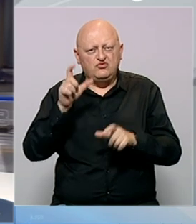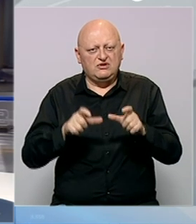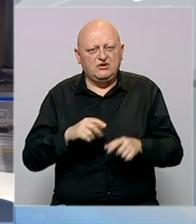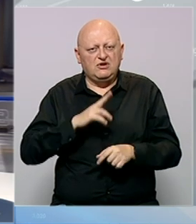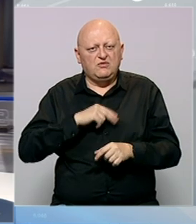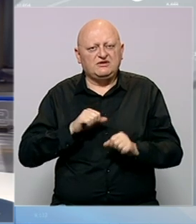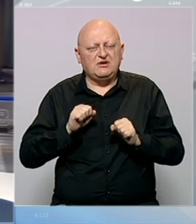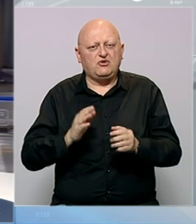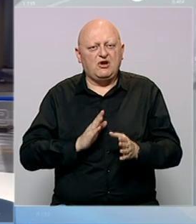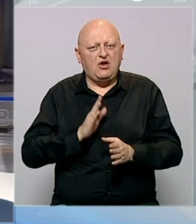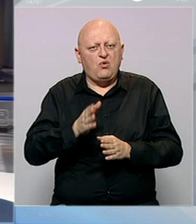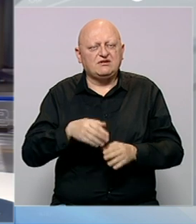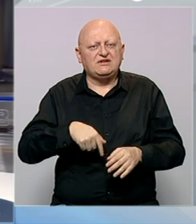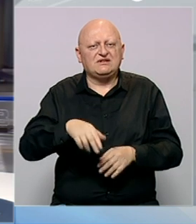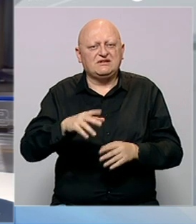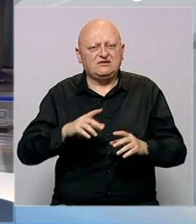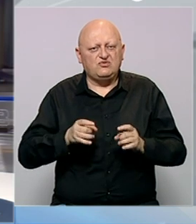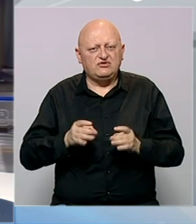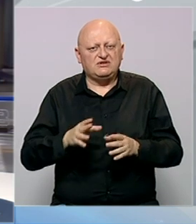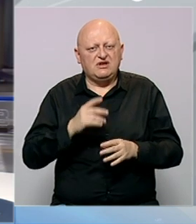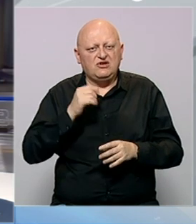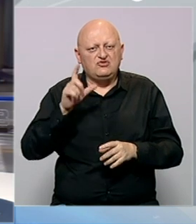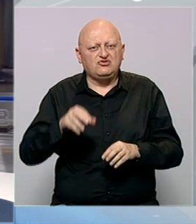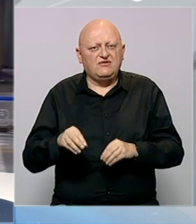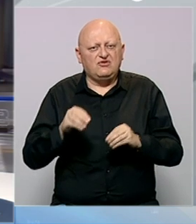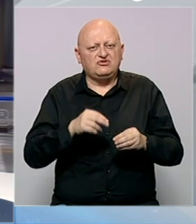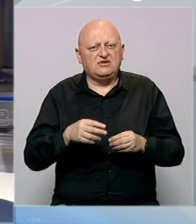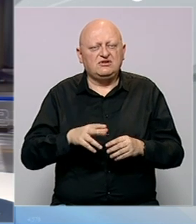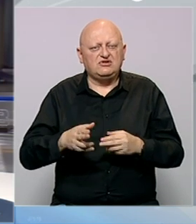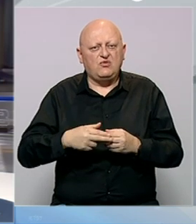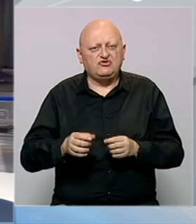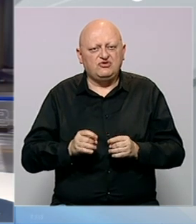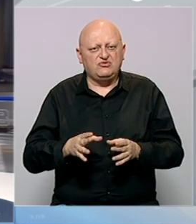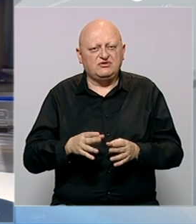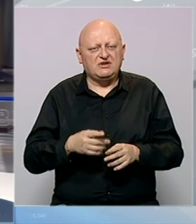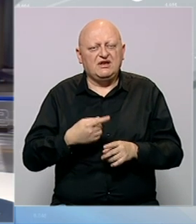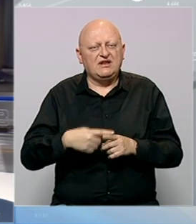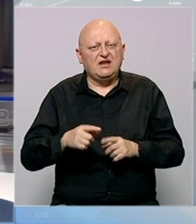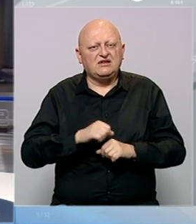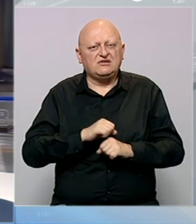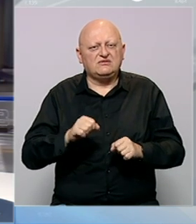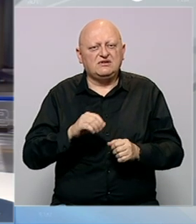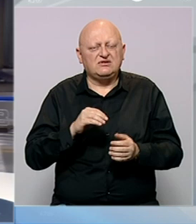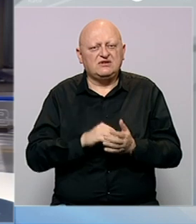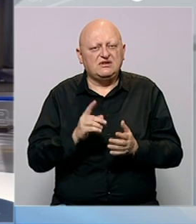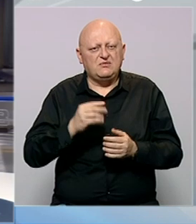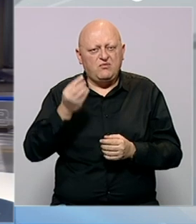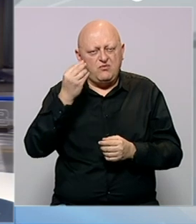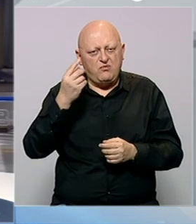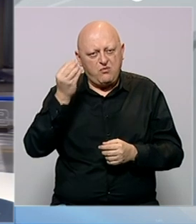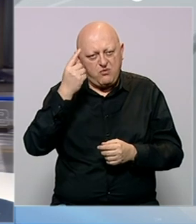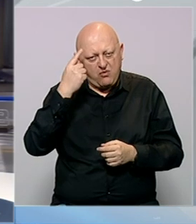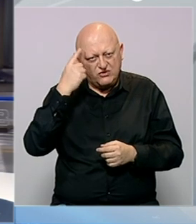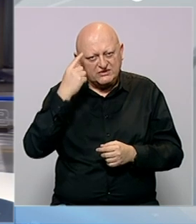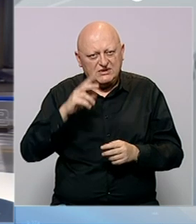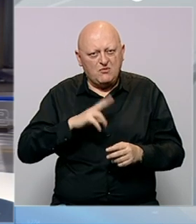ljudi. Policija je blokirala ulaze i izlaze iz ulice, a ljudi su evakuisani iz obližnjih ulica. Uzrok eksplozije za sada nije poznata,